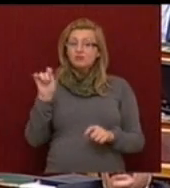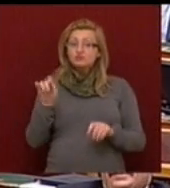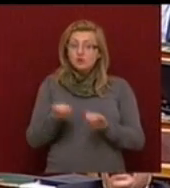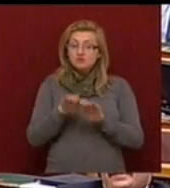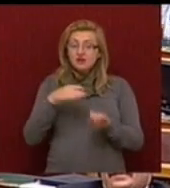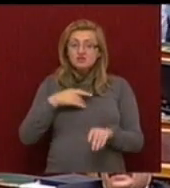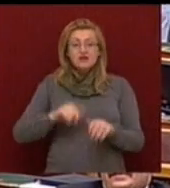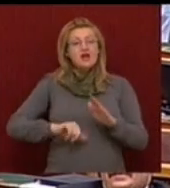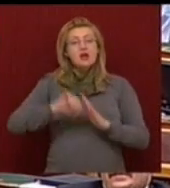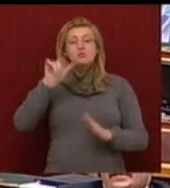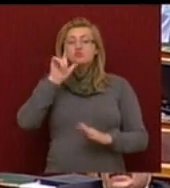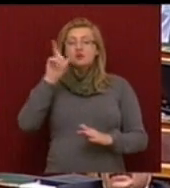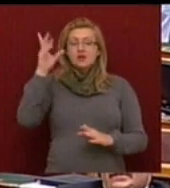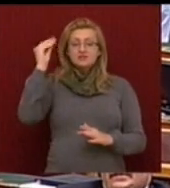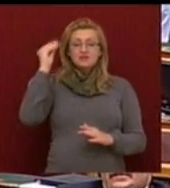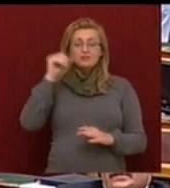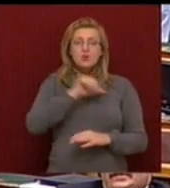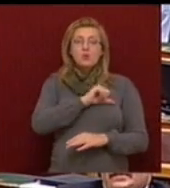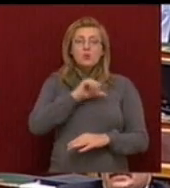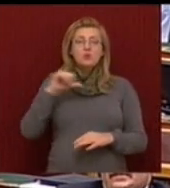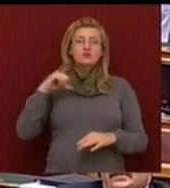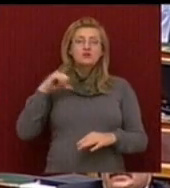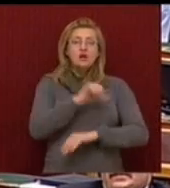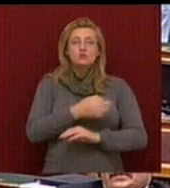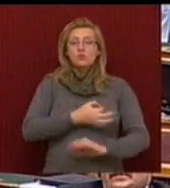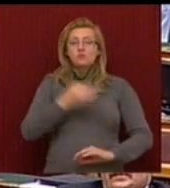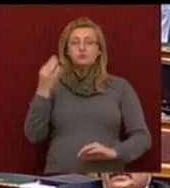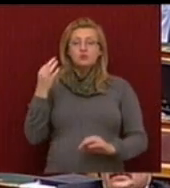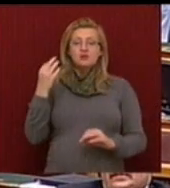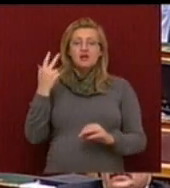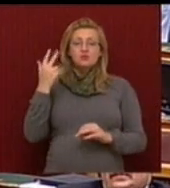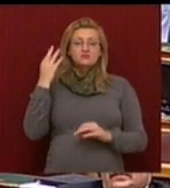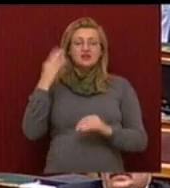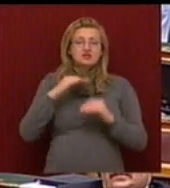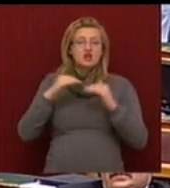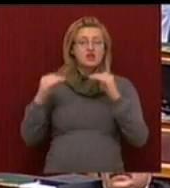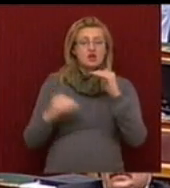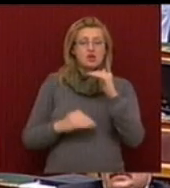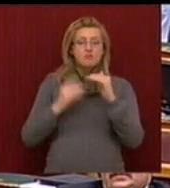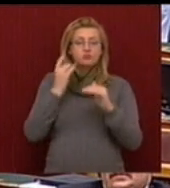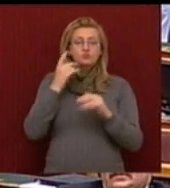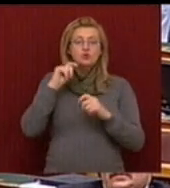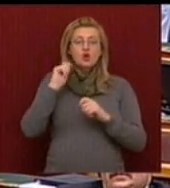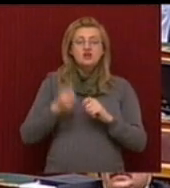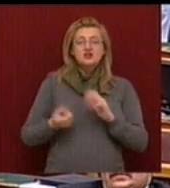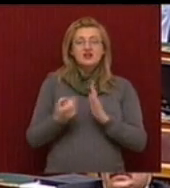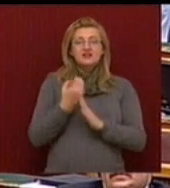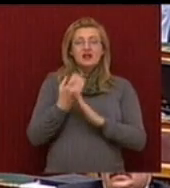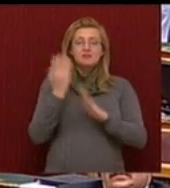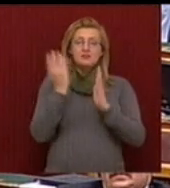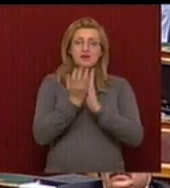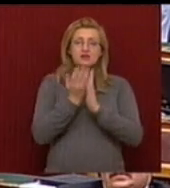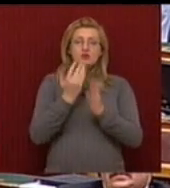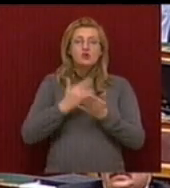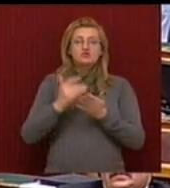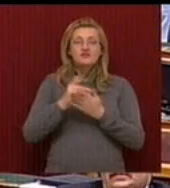először lesz képes ön erőből 300 százalék alatti bruttó hazai termékhez mért költségvetés